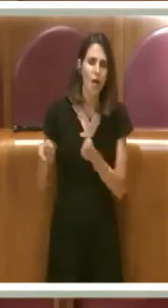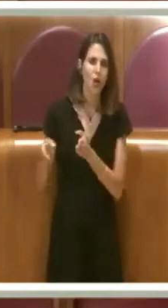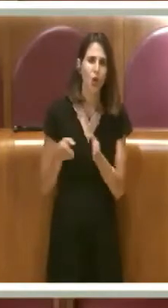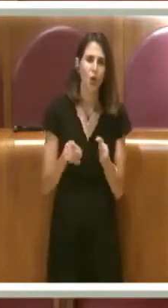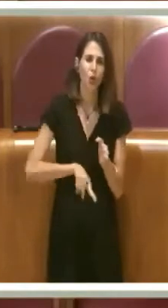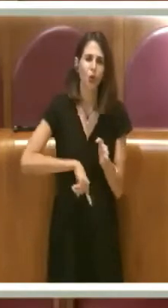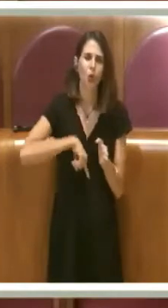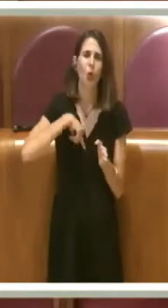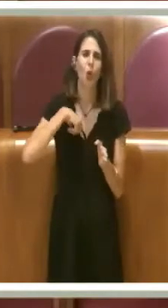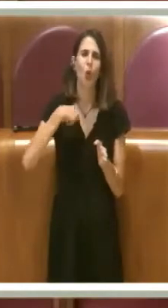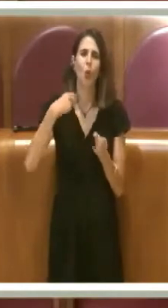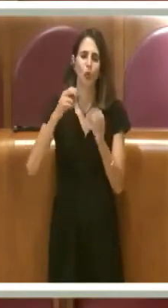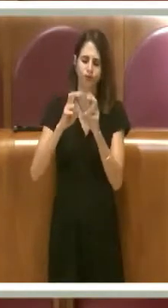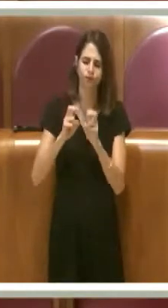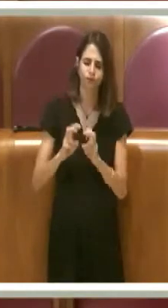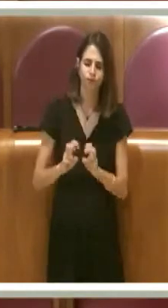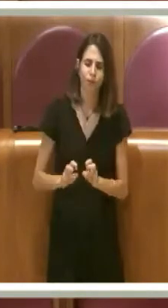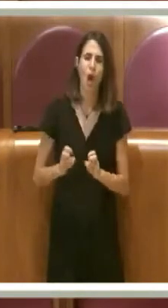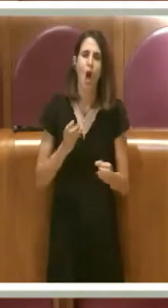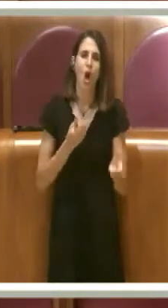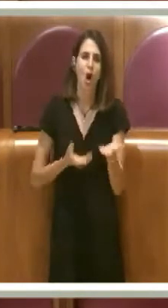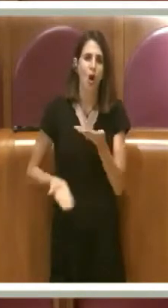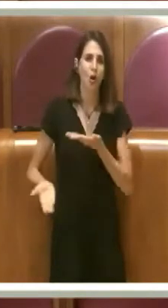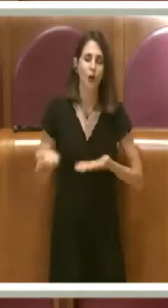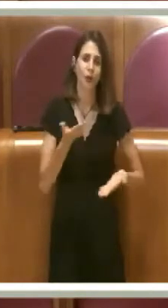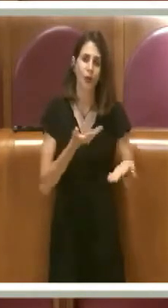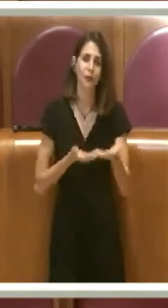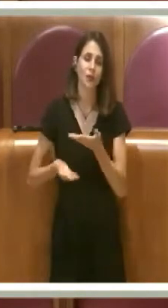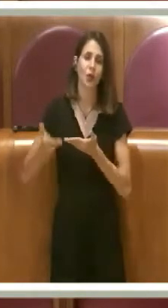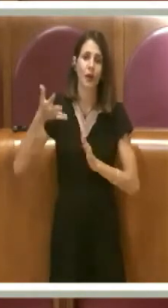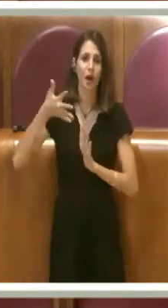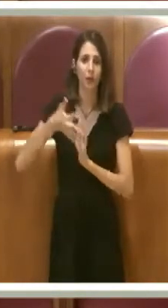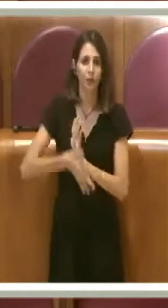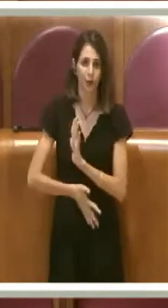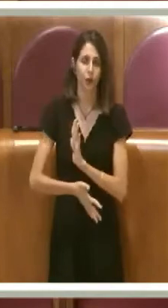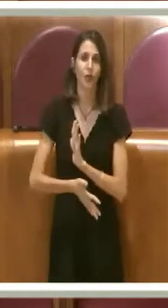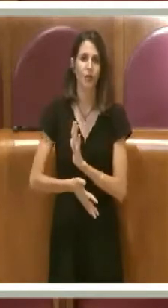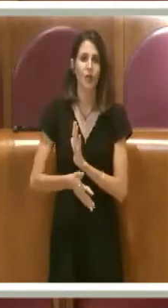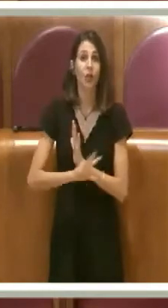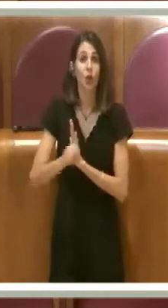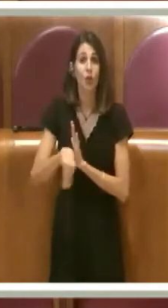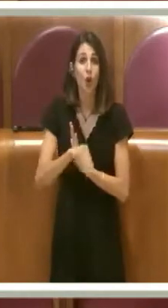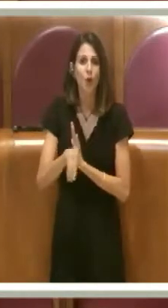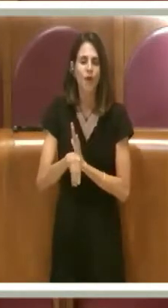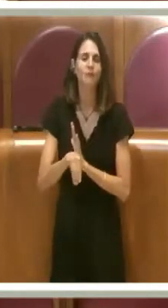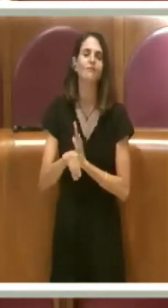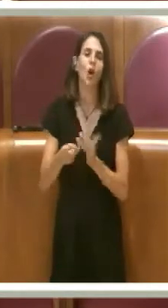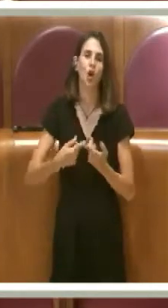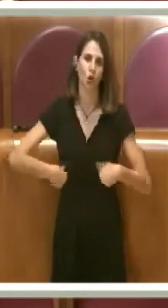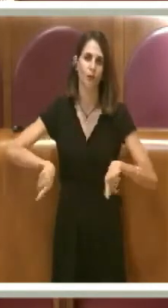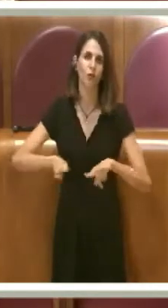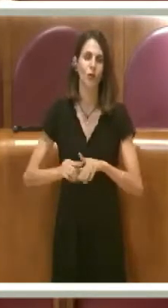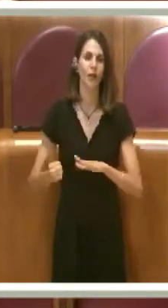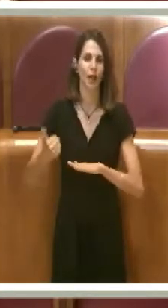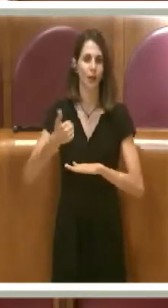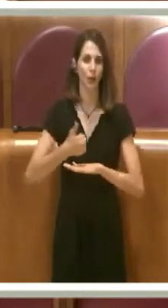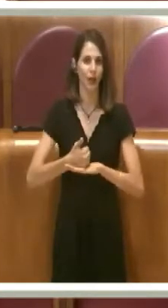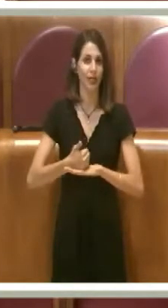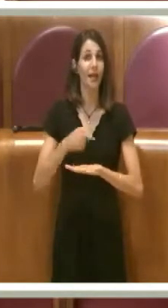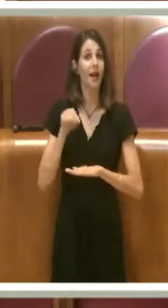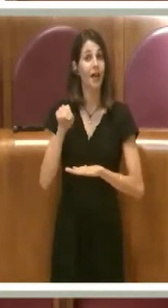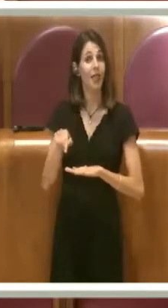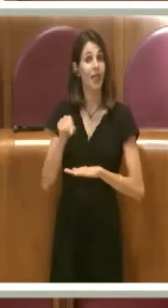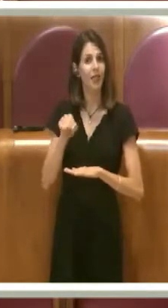approfondimenti, condivisione nella Commissione Capitolina dove si è ampiamente